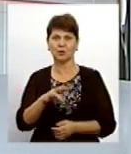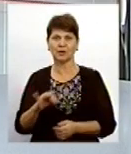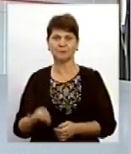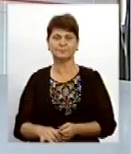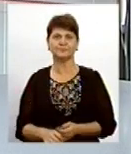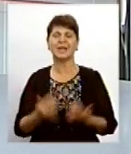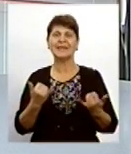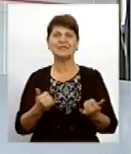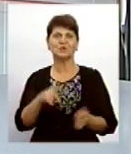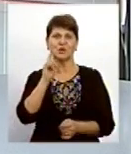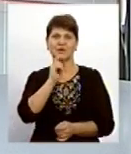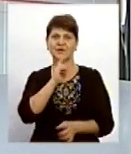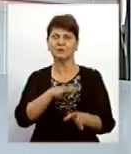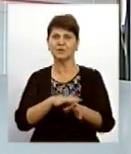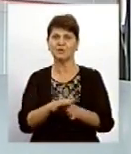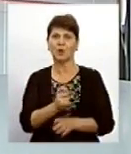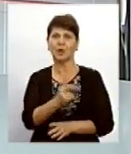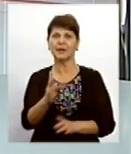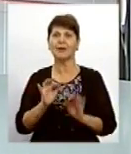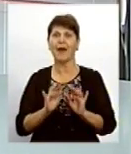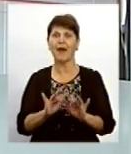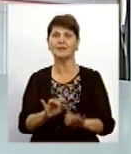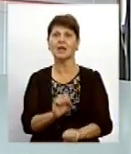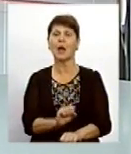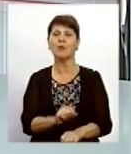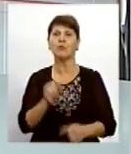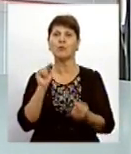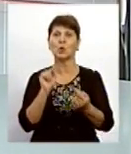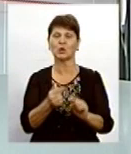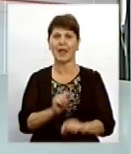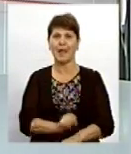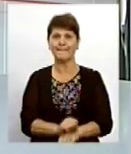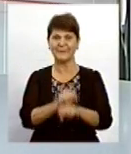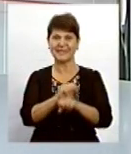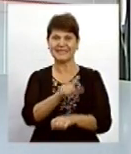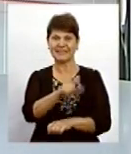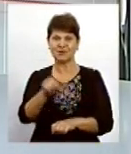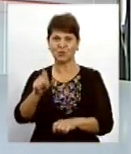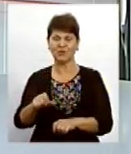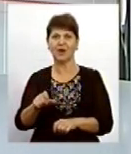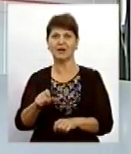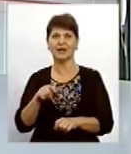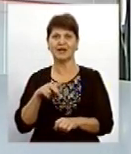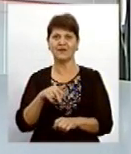Сьогодні у Вінниці відбулося кілька акцій протесту. Мітингувати вийшли